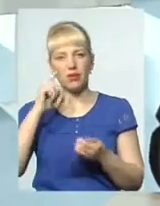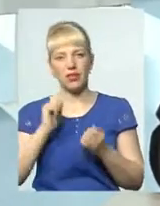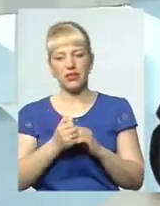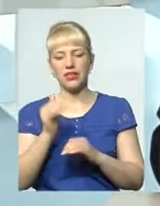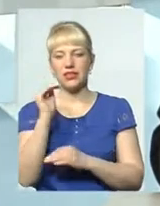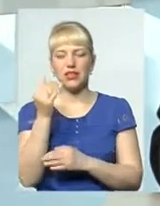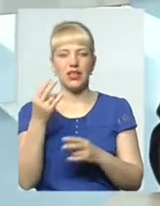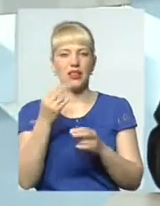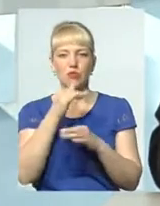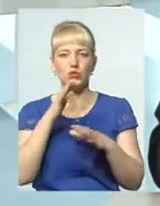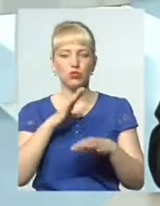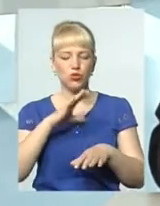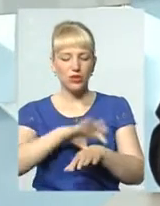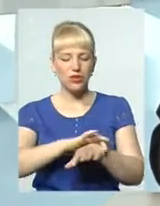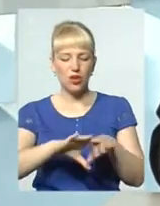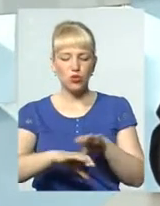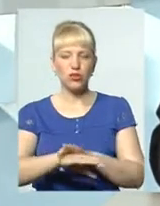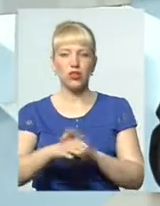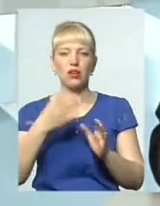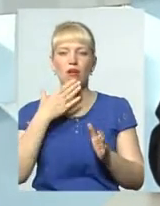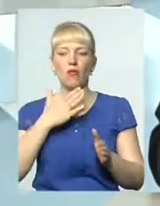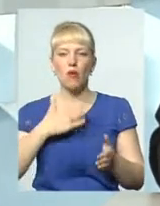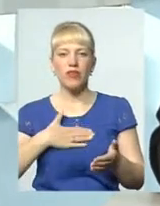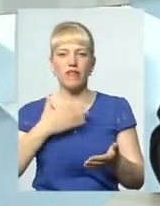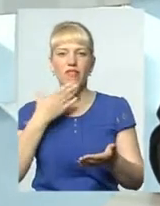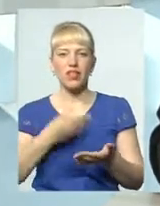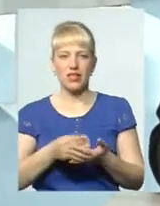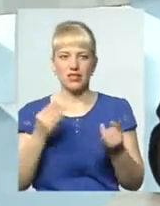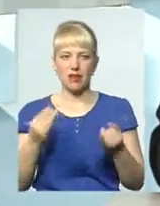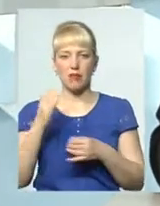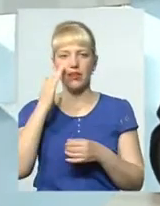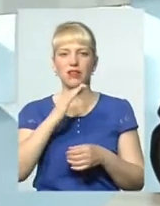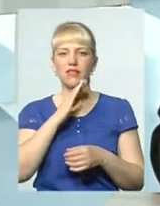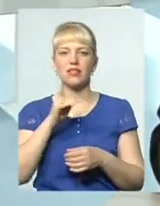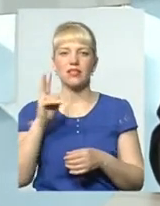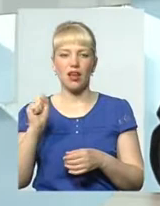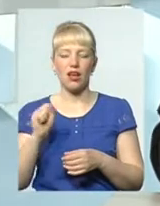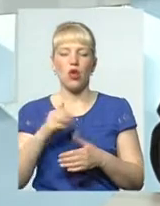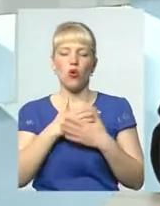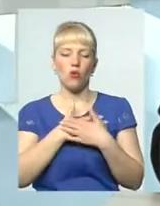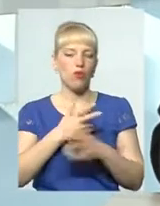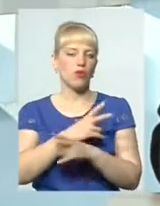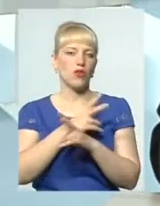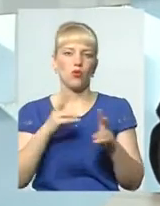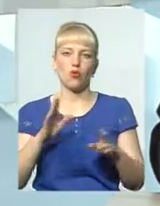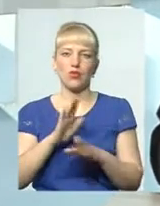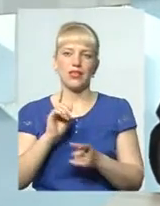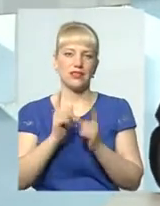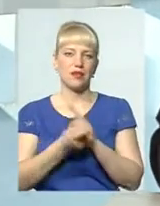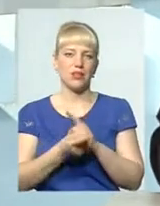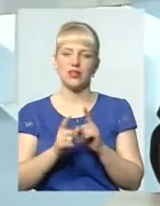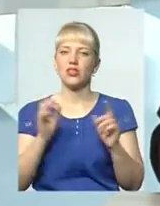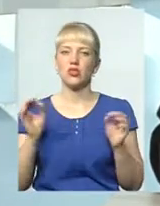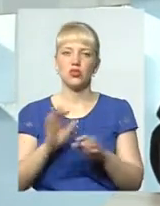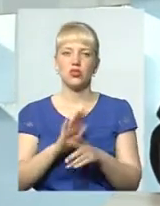не має бути заручником моїх власних інтересів. Батьківська любов нікого не замінить і нічого не замінить. Так, вона